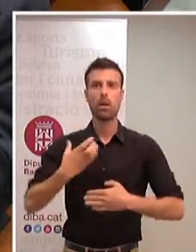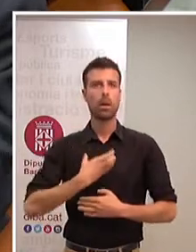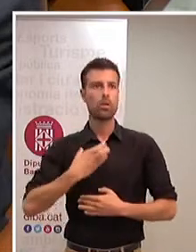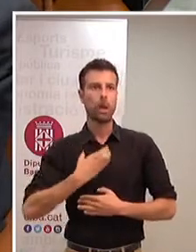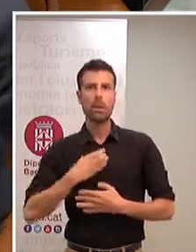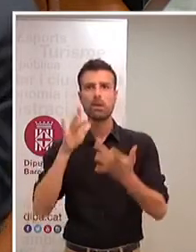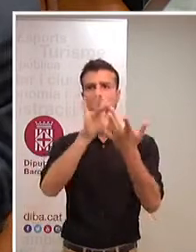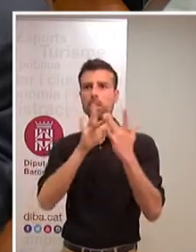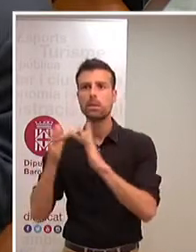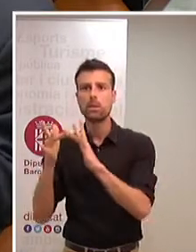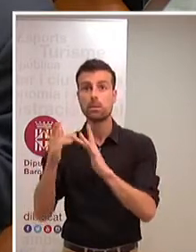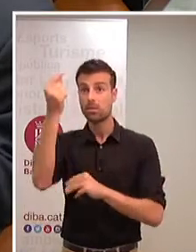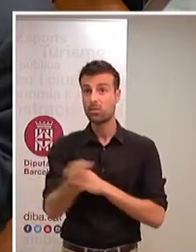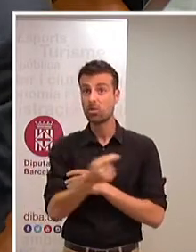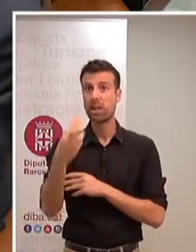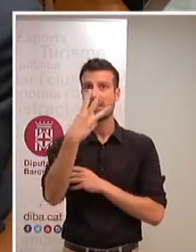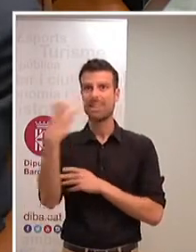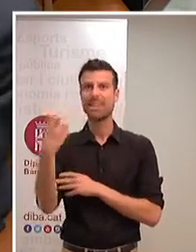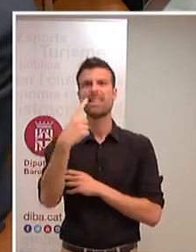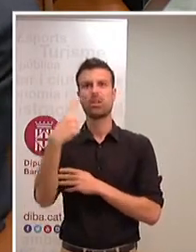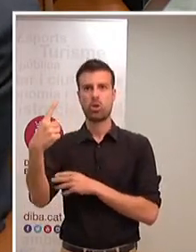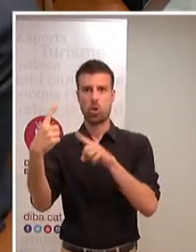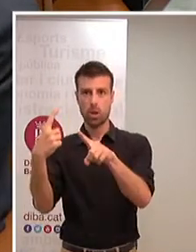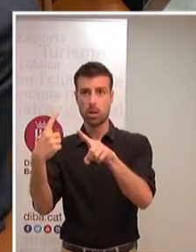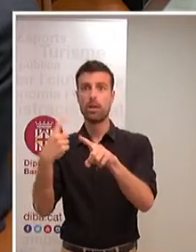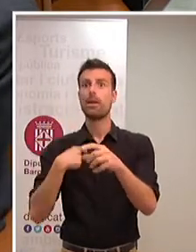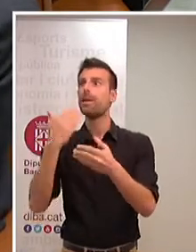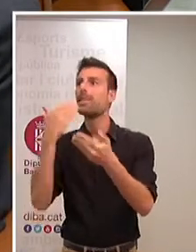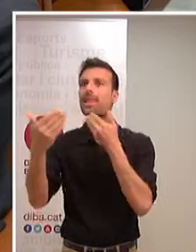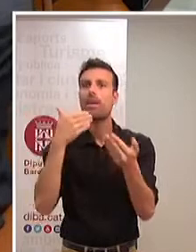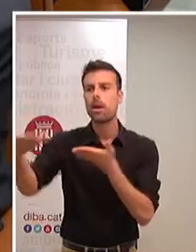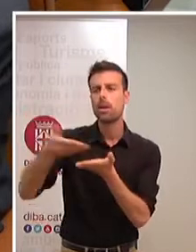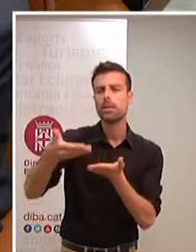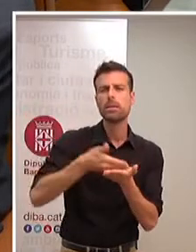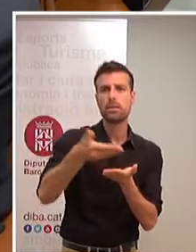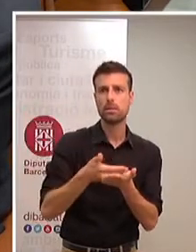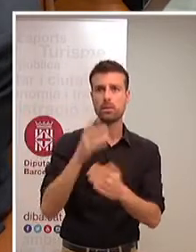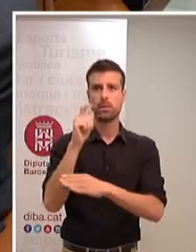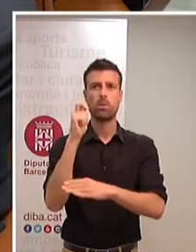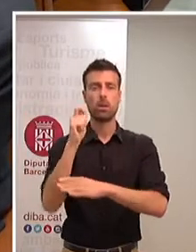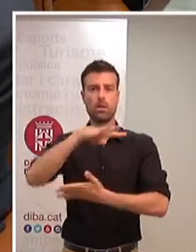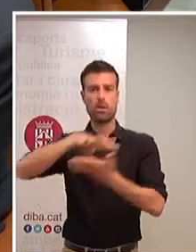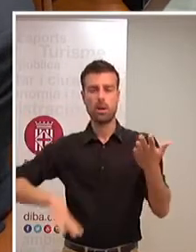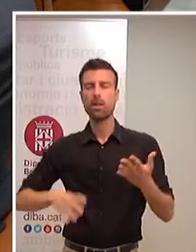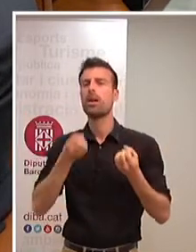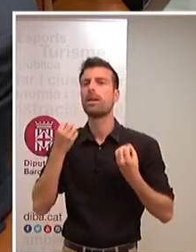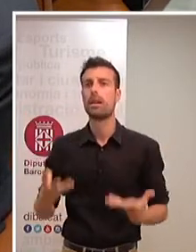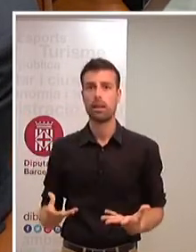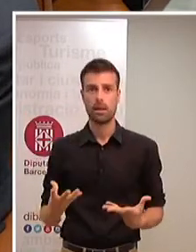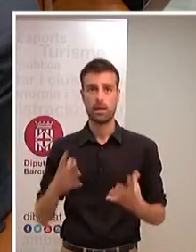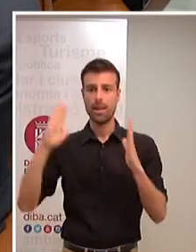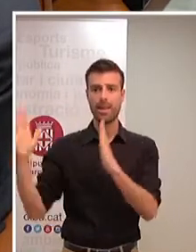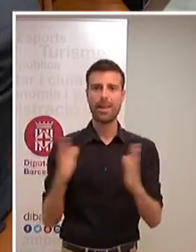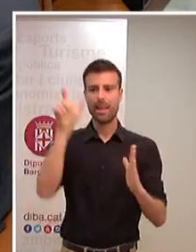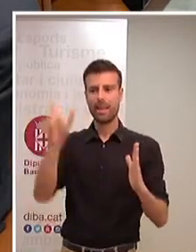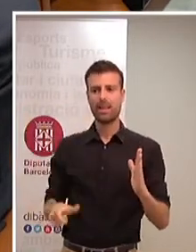demarcació, amb els 311 i demanar a cada un d'ells com valoren la Diputació de Barcelona en aquests moments, amb l'etapa de Mercè Cunès al